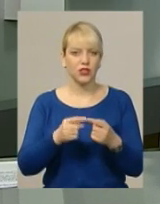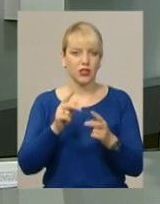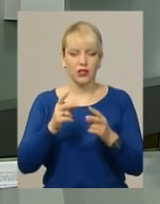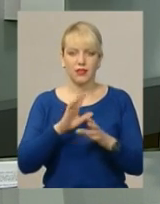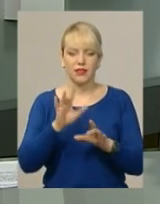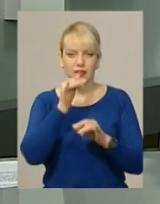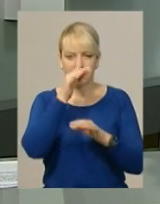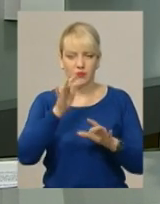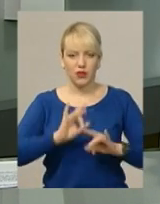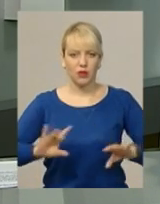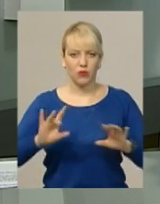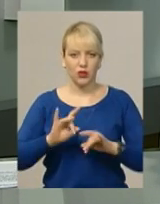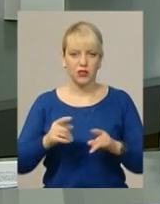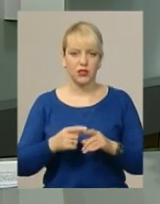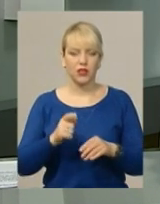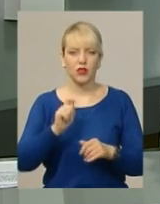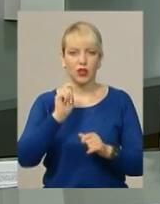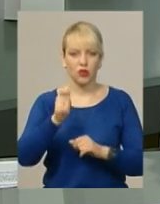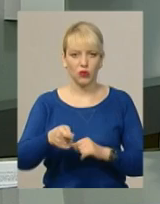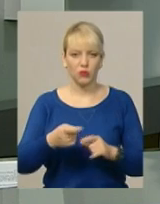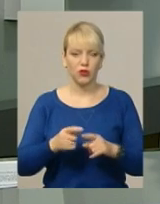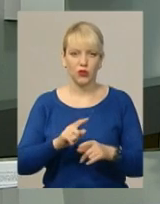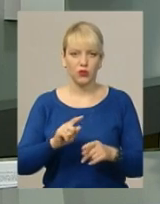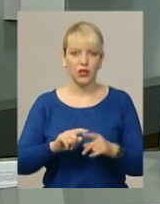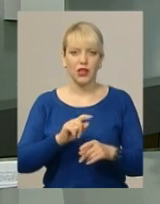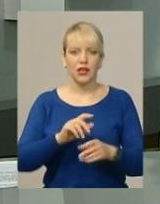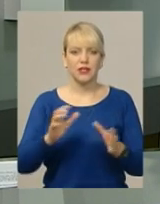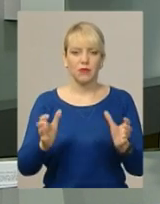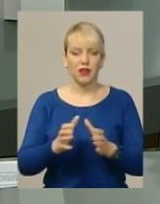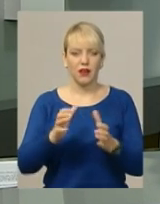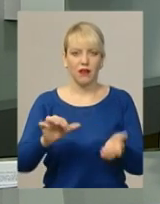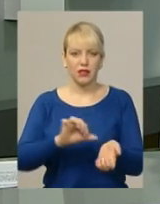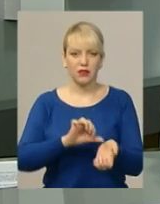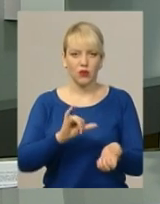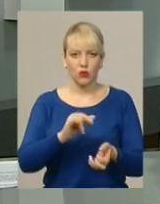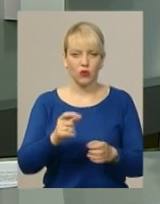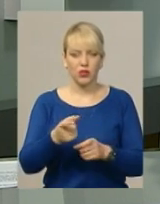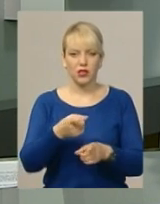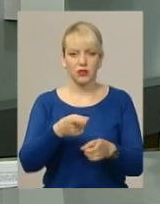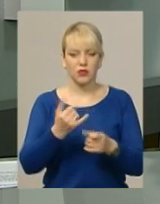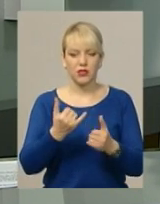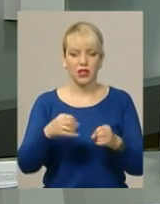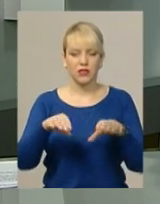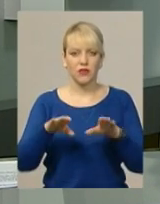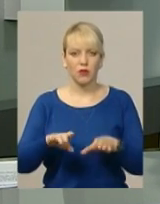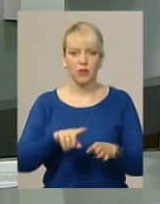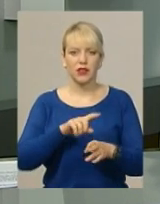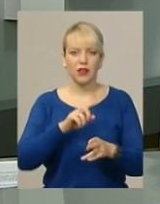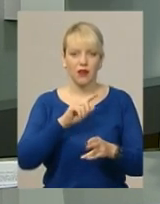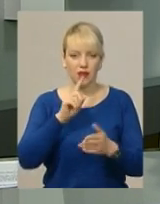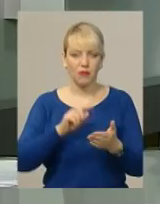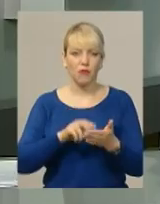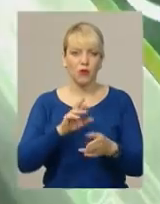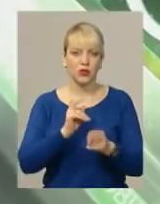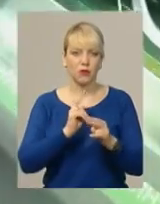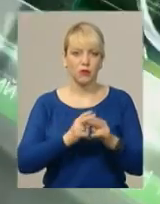незаконне зберігання наркотичних засобів та незаконне поводження зі зброєю. Наразі вирішується питання про обрання йому міри запобіжного заходу.